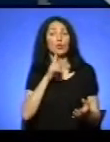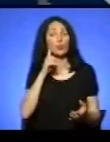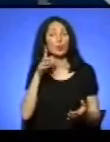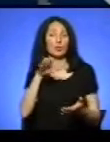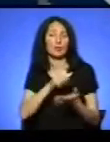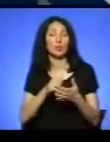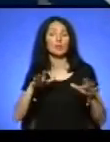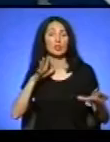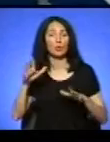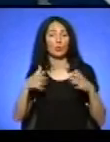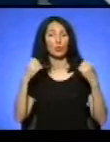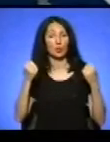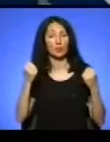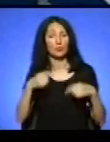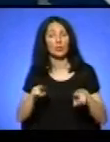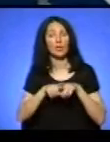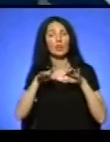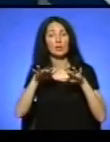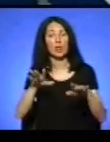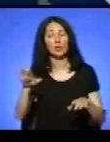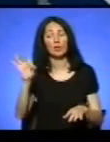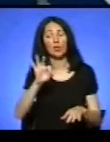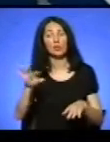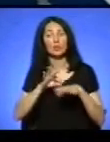Такий захід в області відбудеться уже в п'яте.